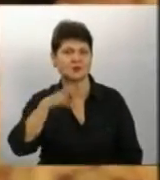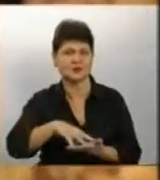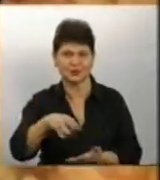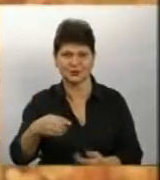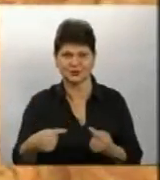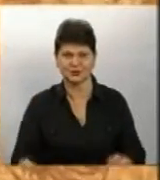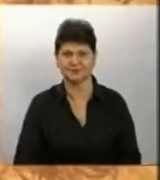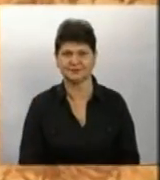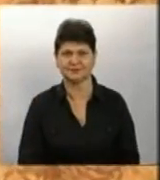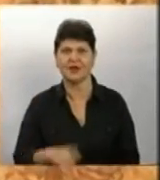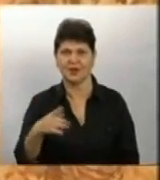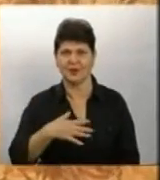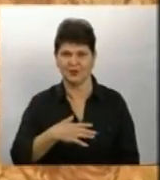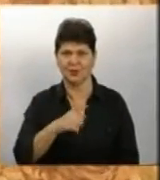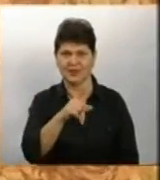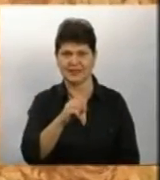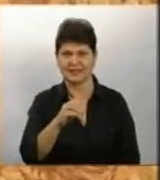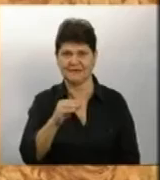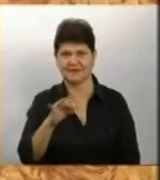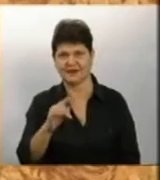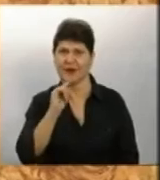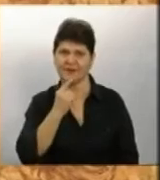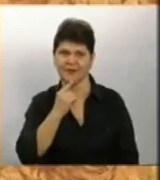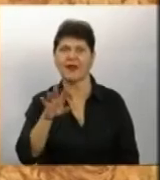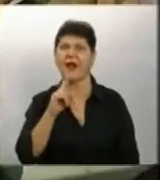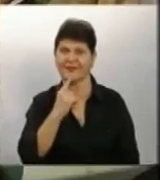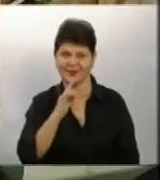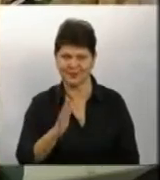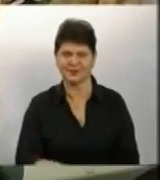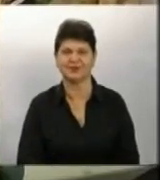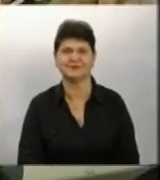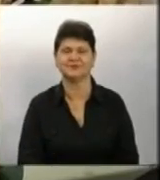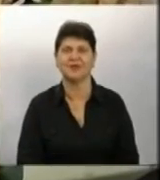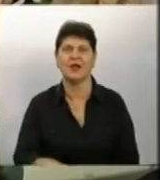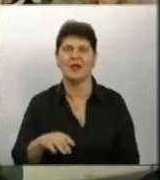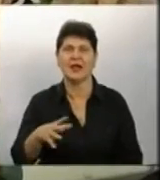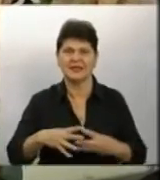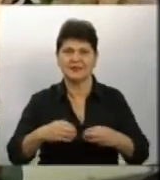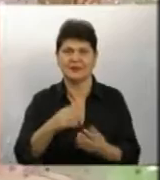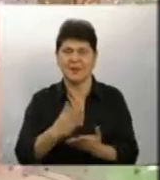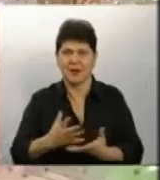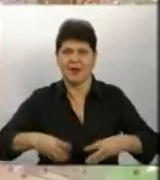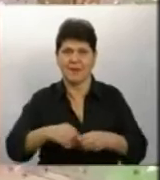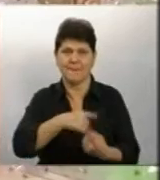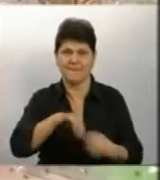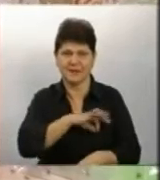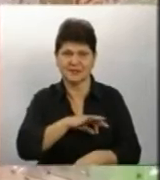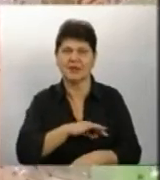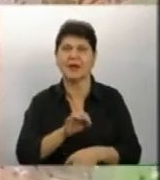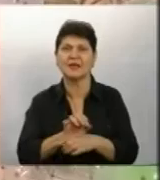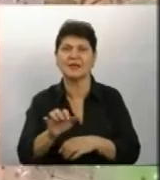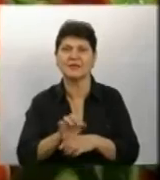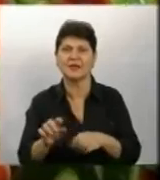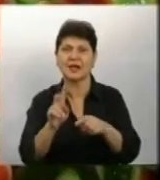«Що ти будеш, зефірку чи конфетку? Конфетку будеш» Добровольські мають сімейний бізнес, виготовляють на замовлення